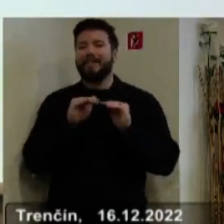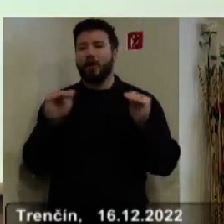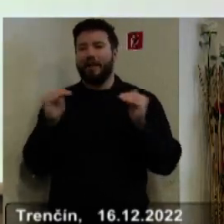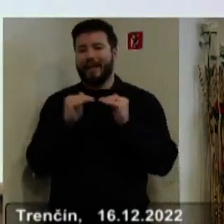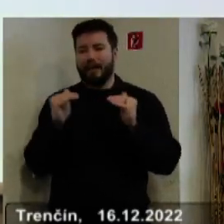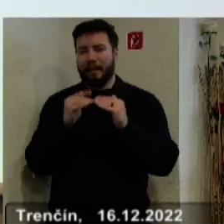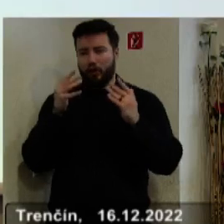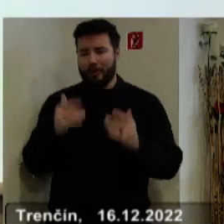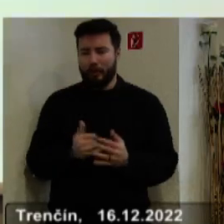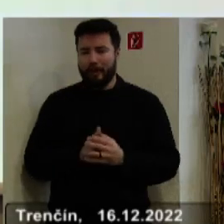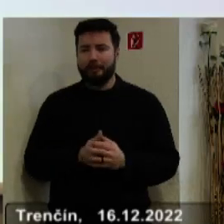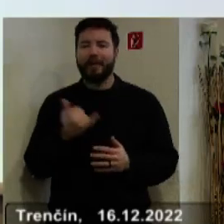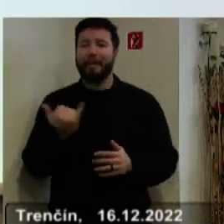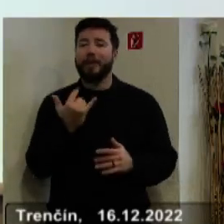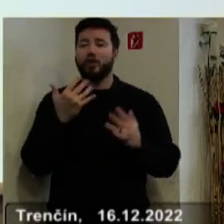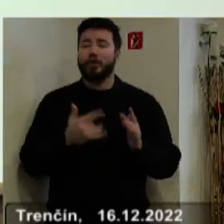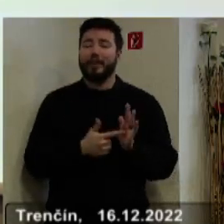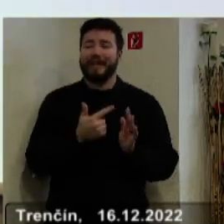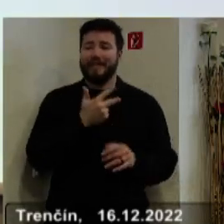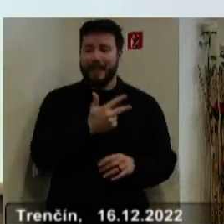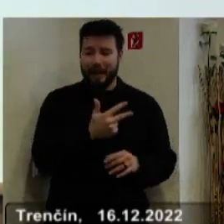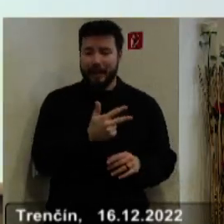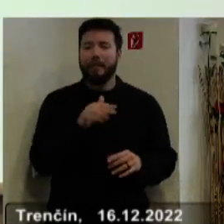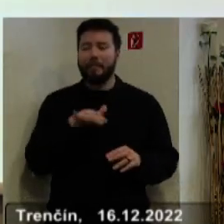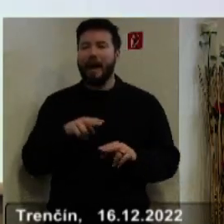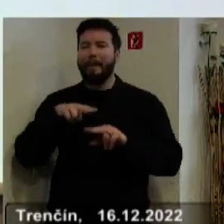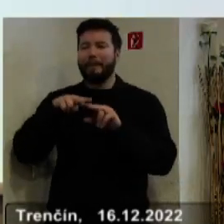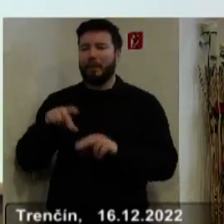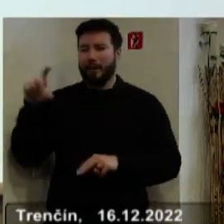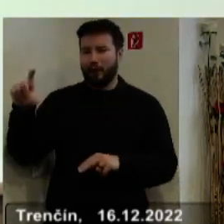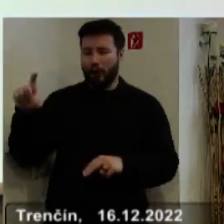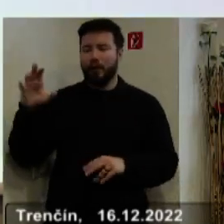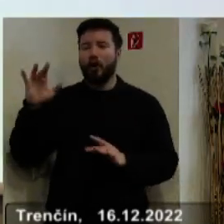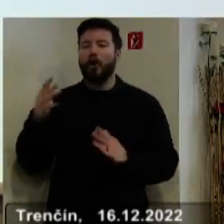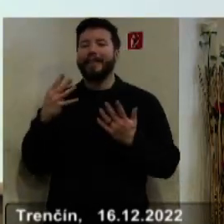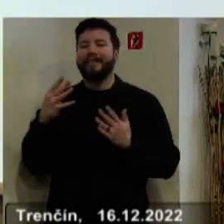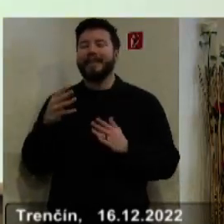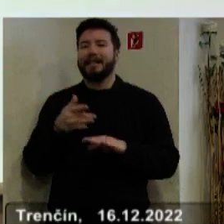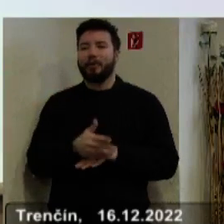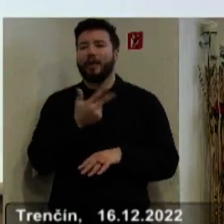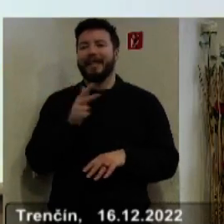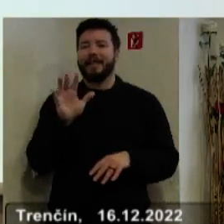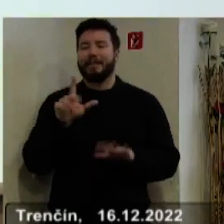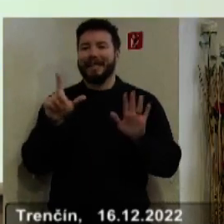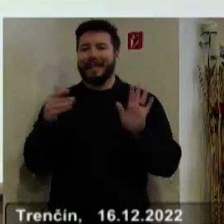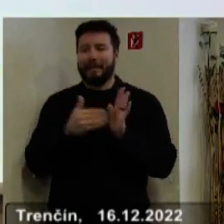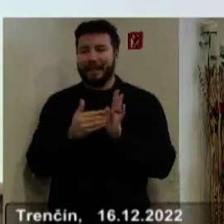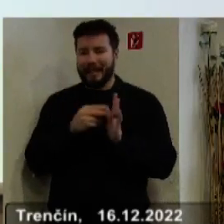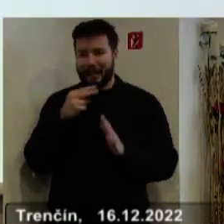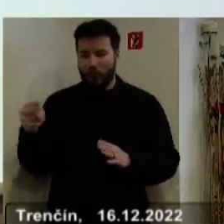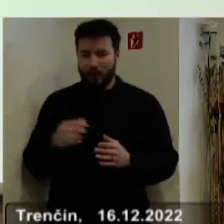Bežný rozpočet pre rok 2023 tvorí prebytok v celkovom objeme 19 miliónov 357 tisíc eur.